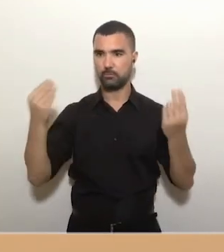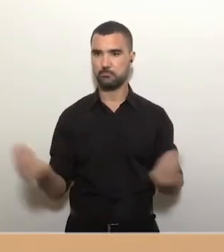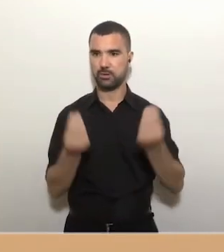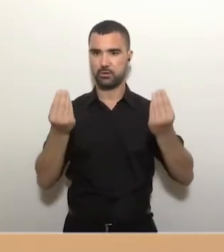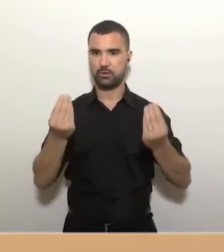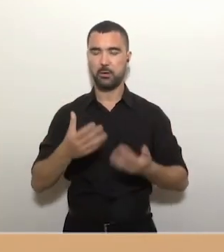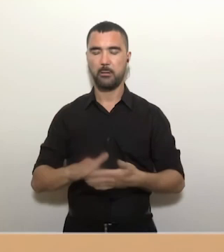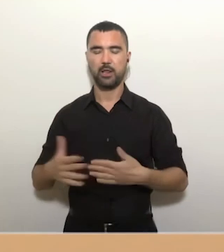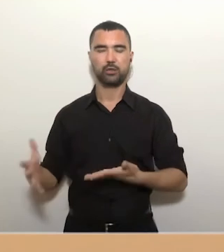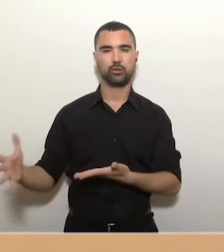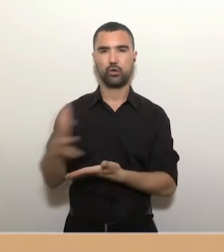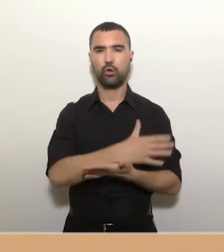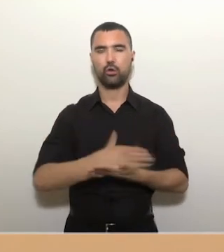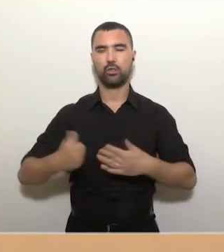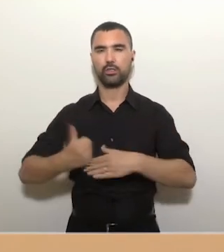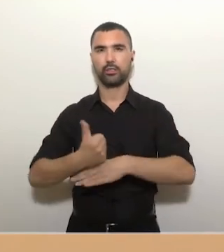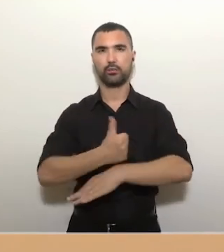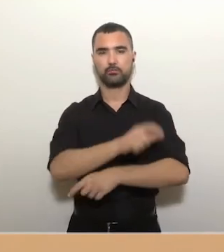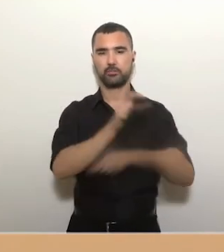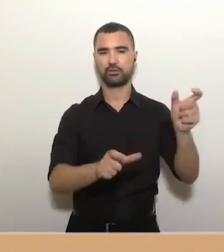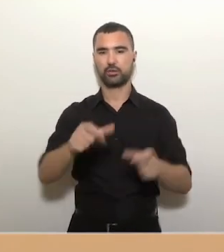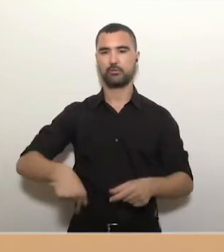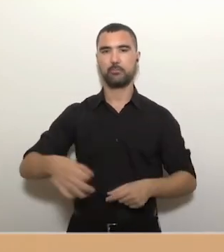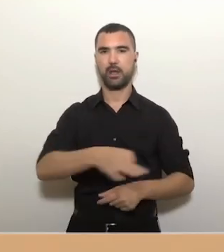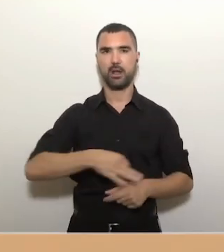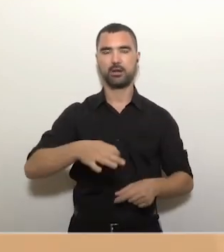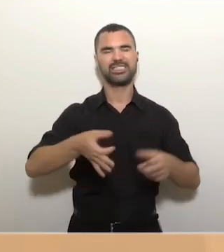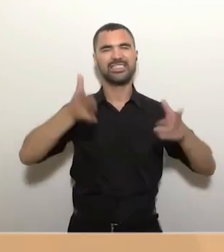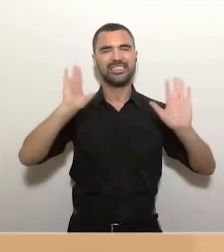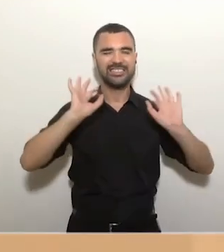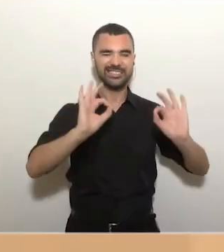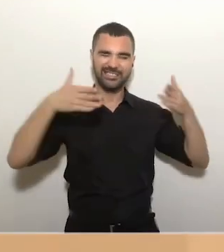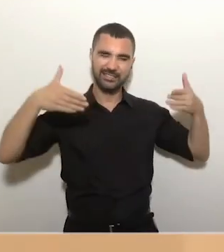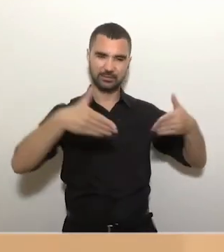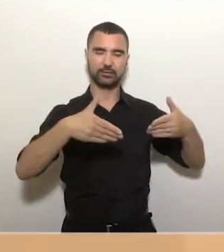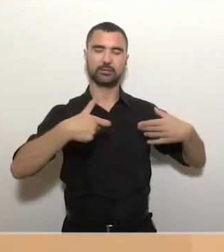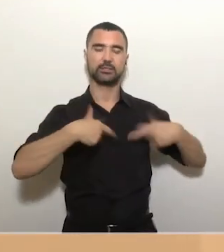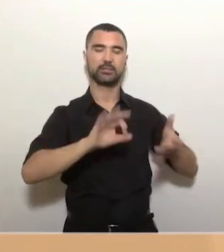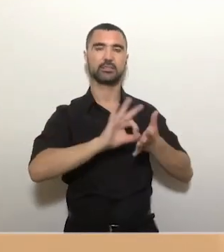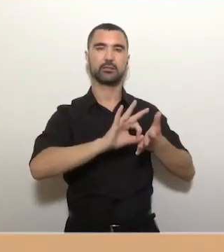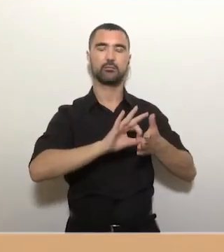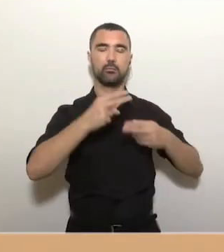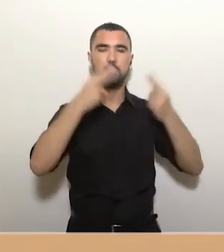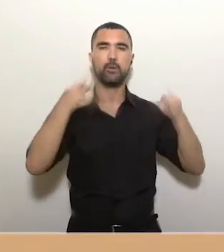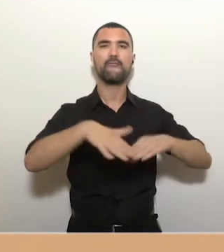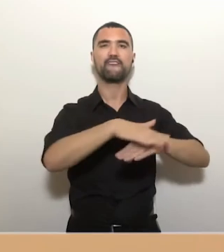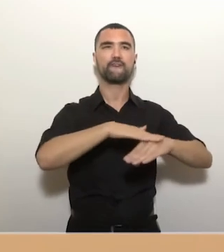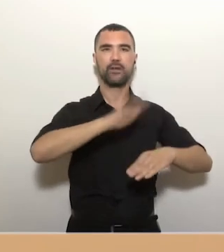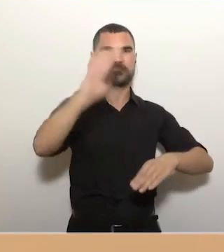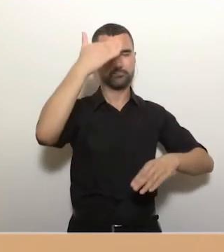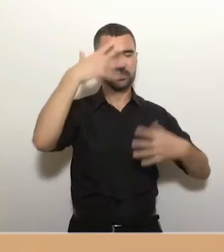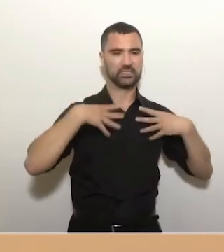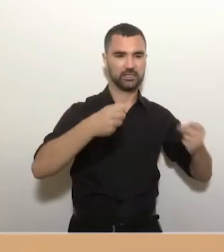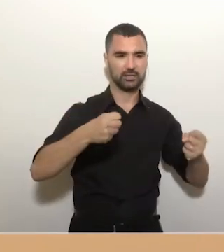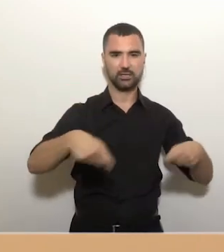a tots els ciutadans de Salles Balears i molt especialment en els serveis públics fonamentals de sanitat,